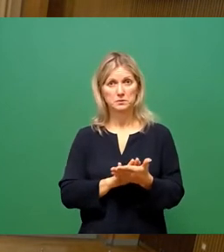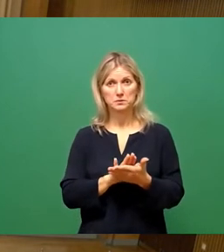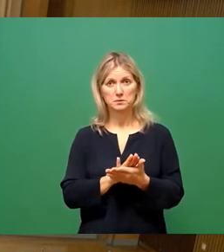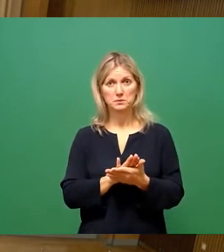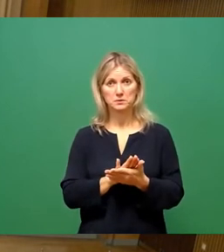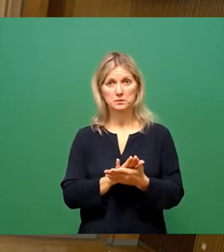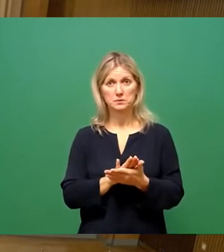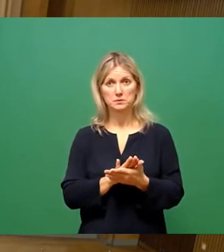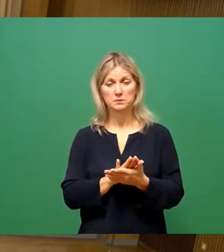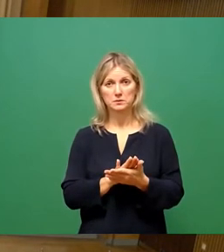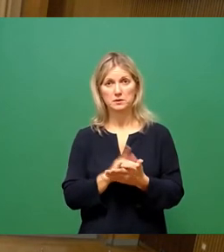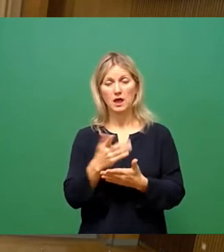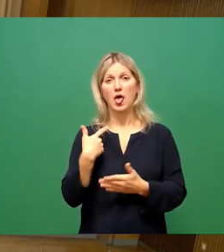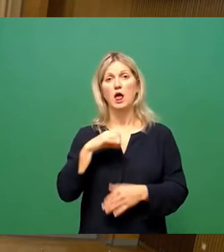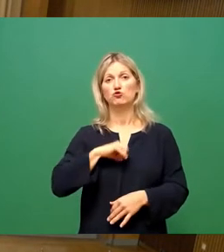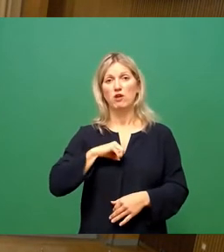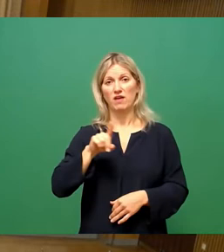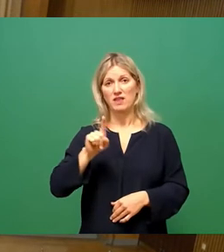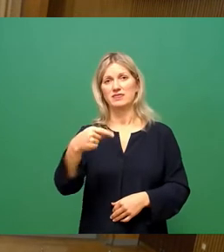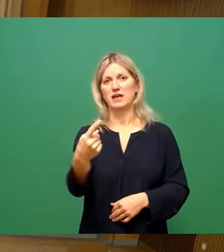Das ist der Herr Schäfer, der kommt als nächster dran.